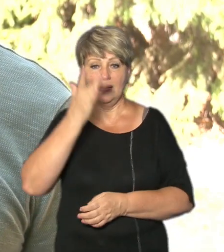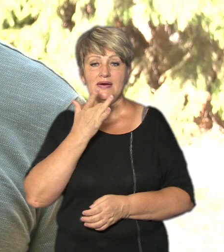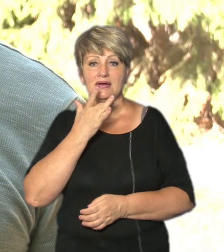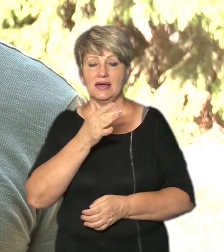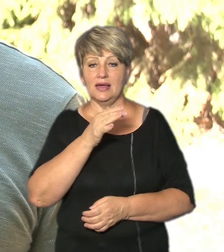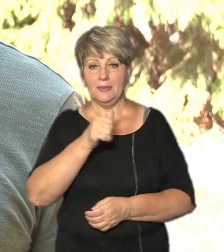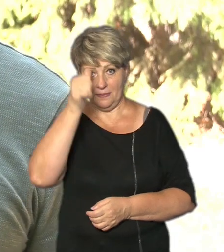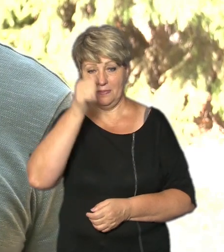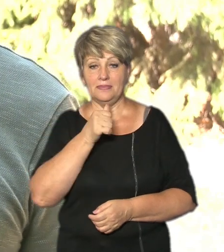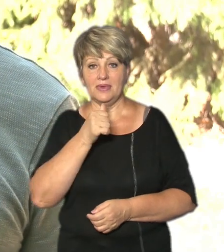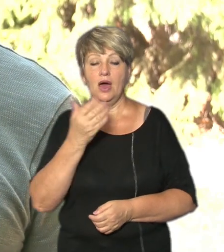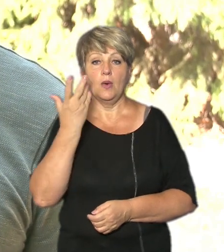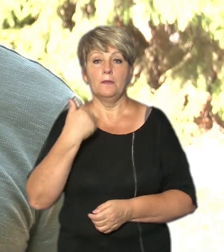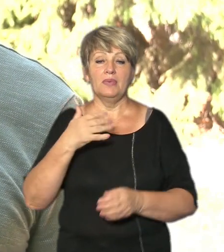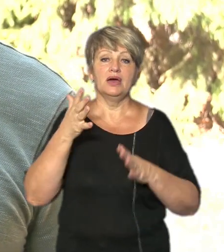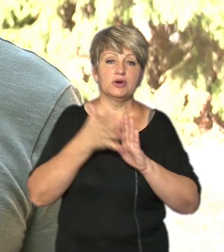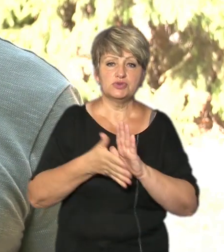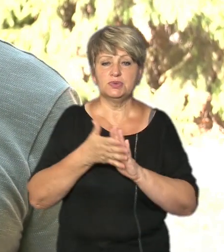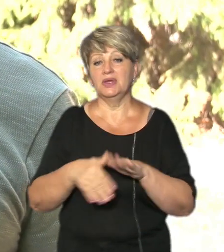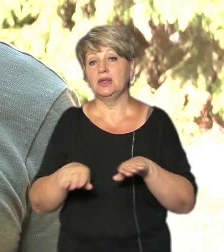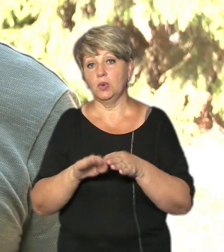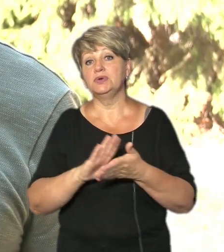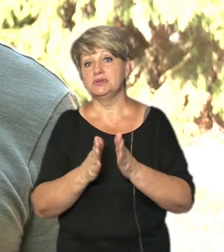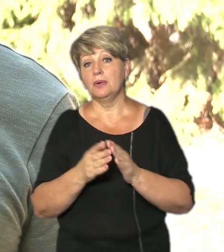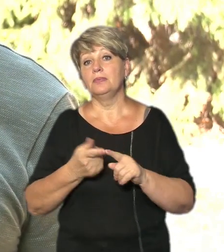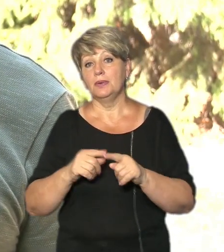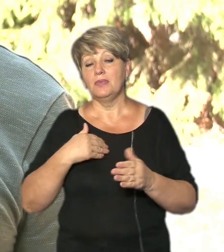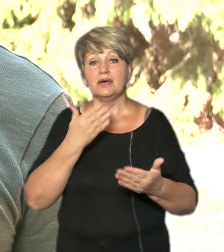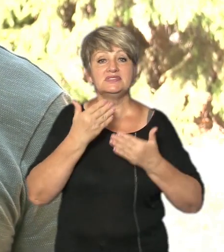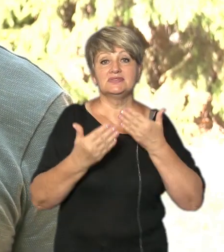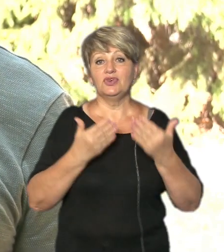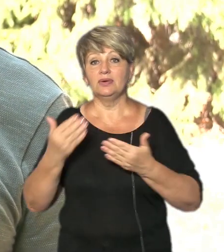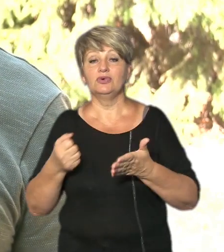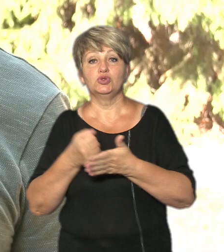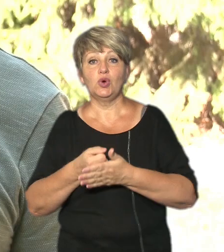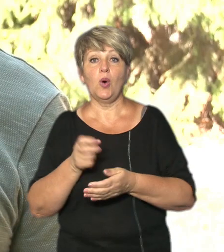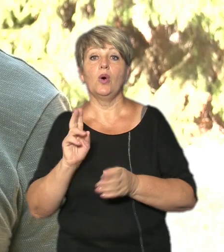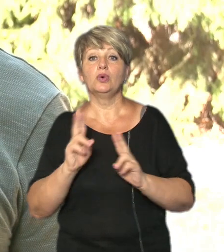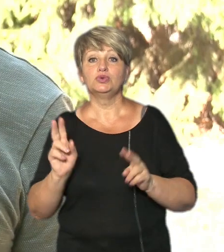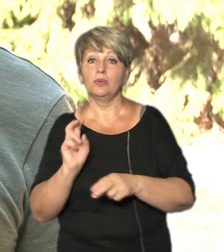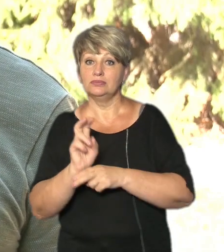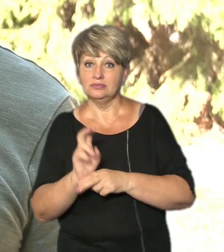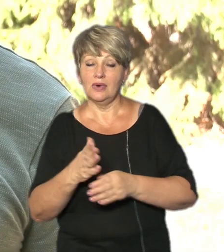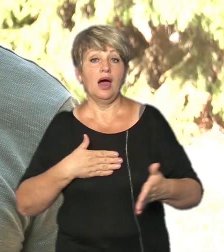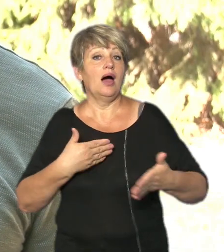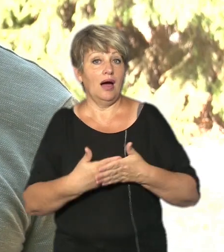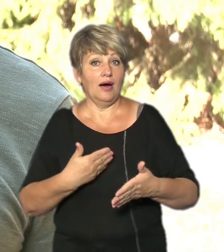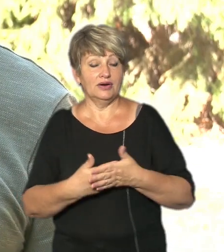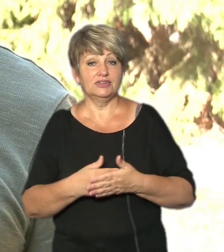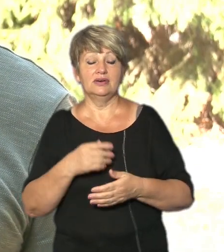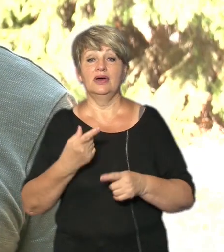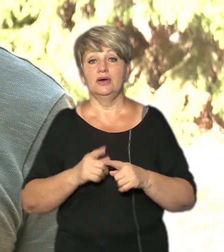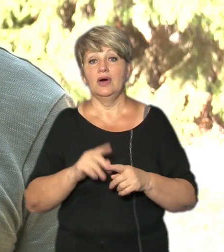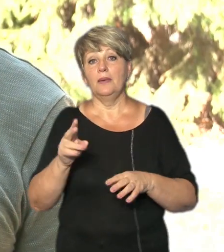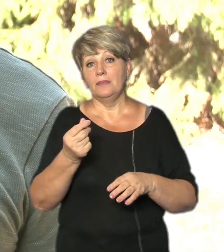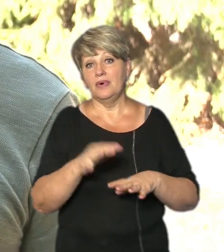часу Але ми розуміємо теж ситуацію Тому ми звертаємось до відвідувачів, щоб все ж таки активніший відвідував зоопарк Або